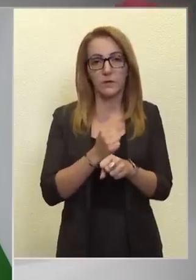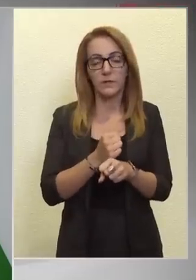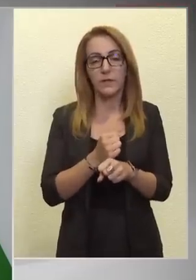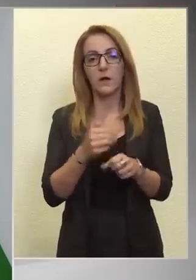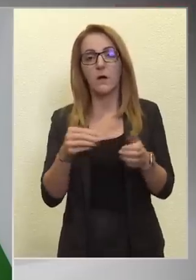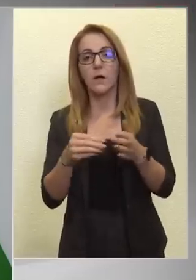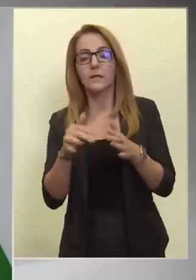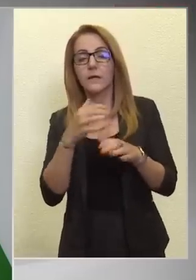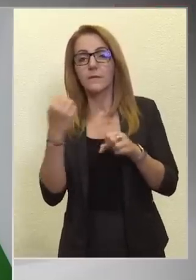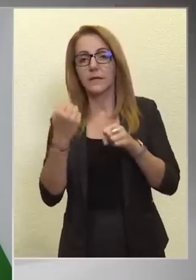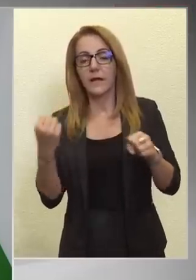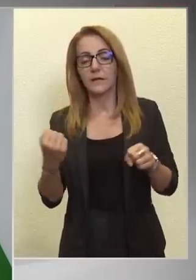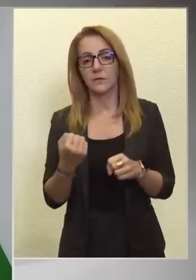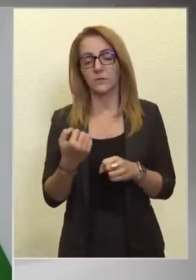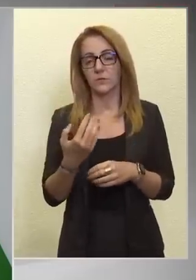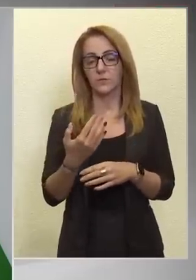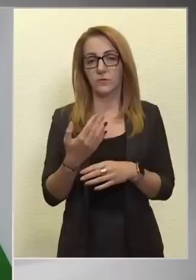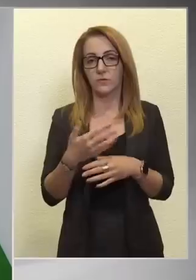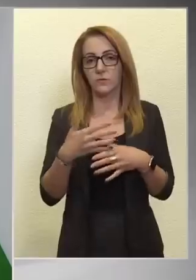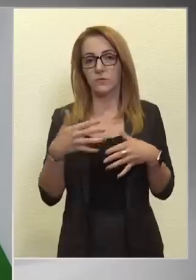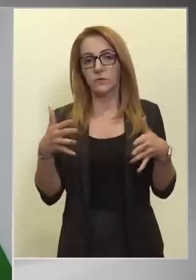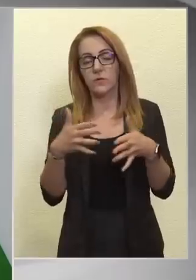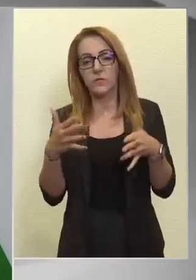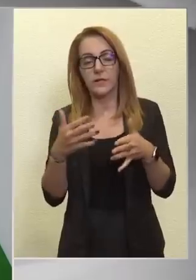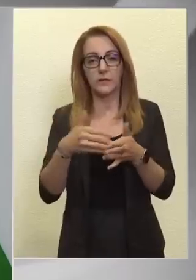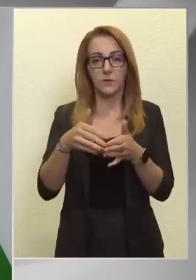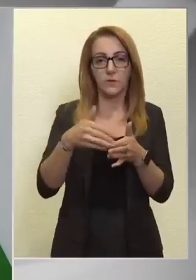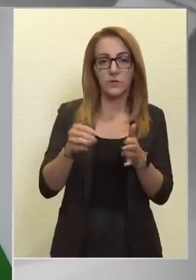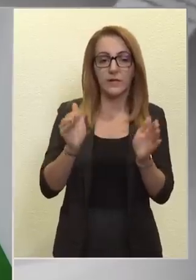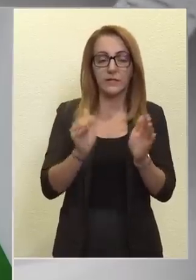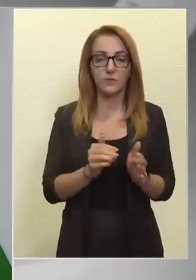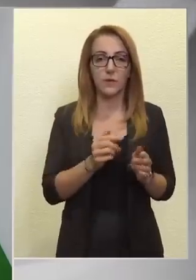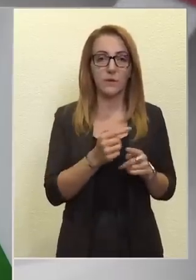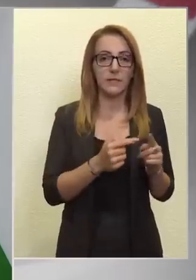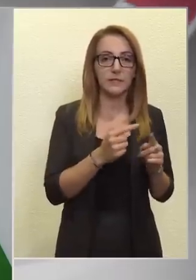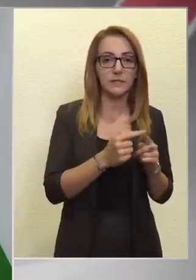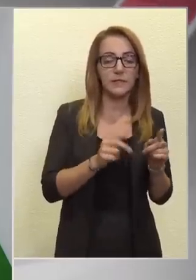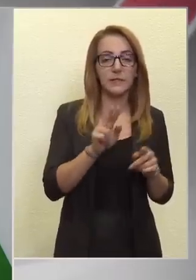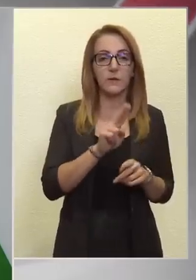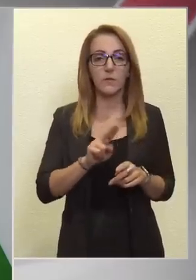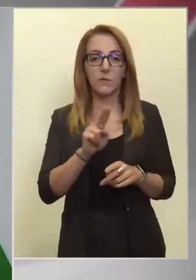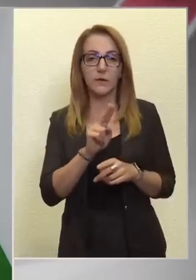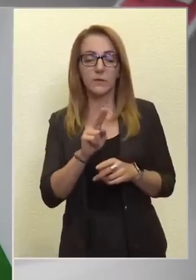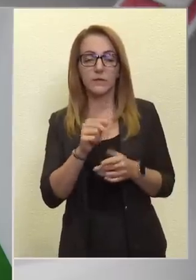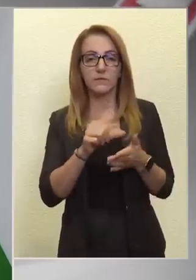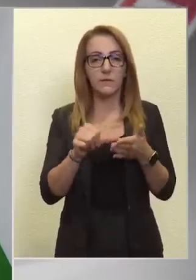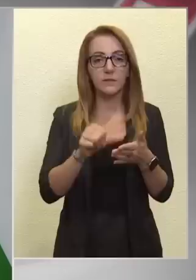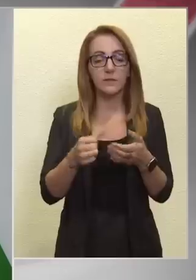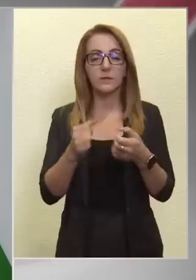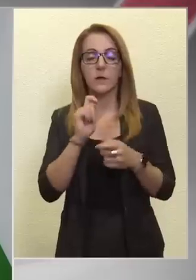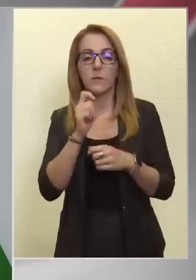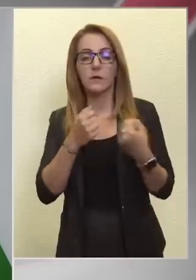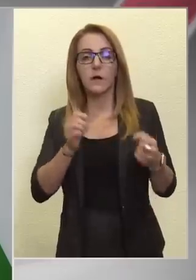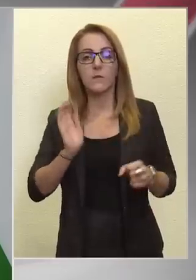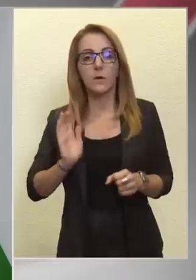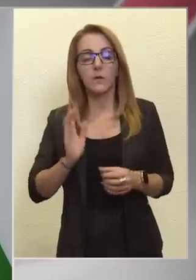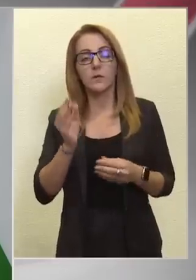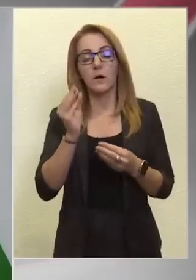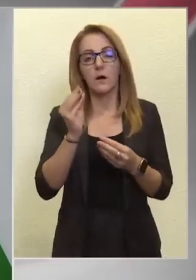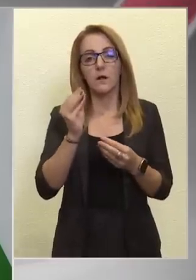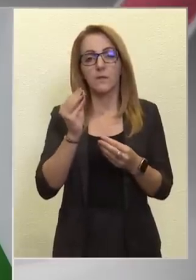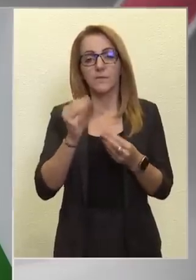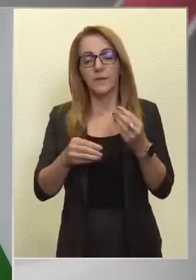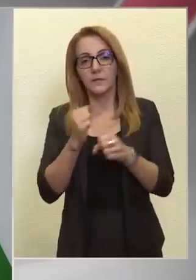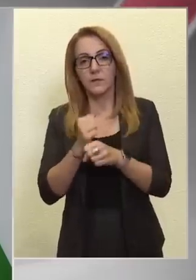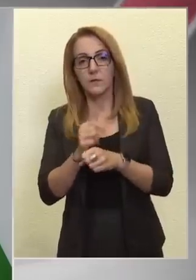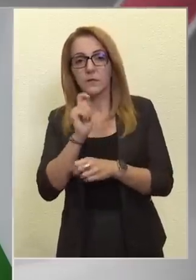nagyságönő költségeknek egy részét, egyébként kisebb részét az Európai Unió finanszírozza. A magyar baloldal meg azon dolgozik, hogy magyar tanárok ezt a